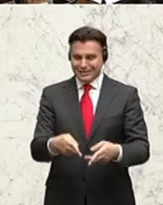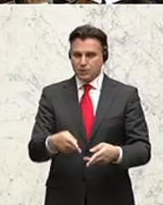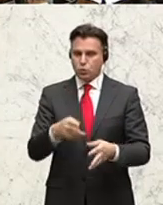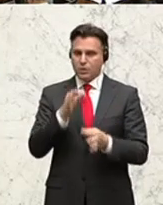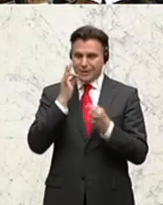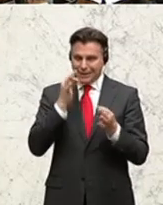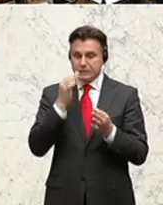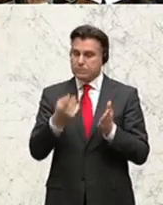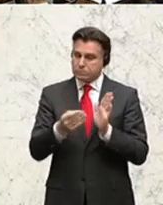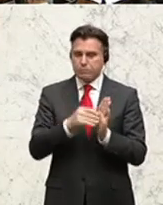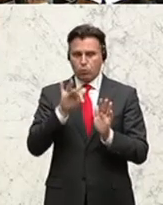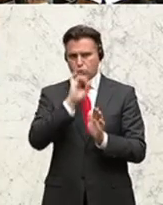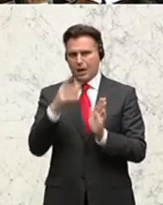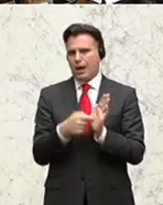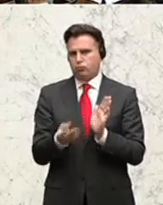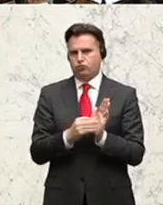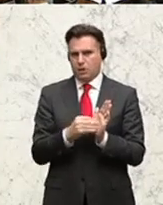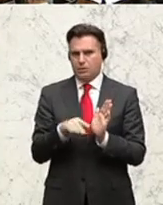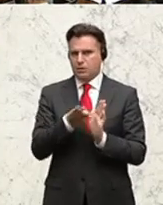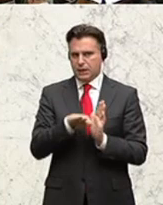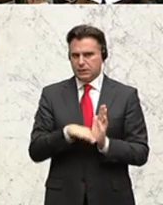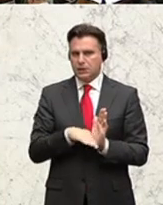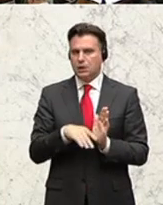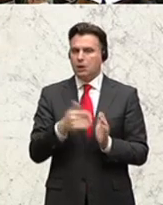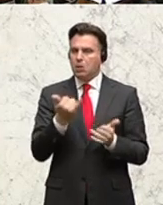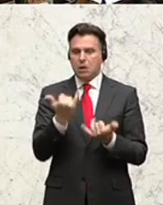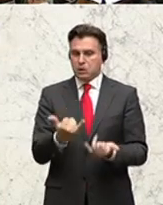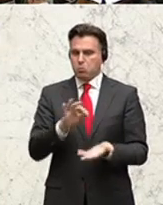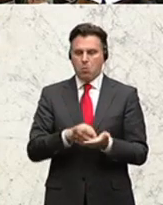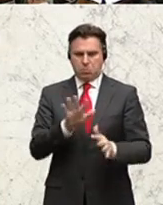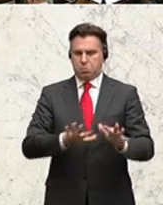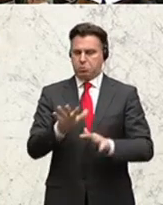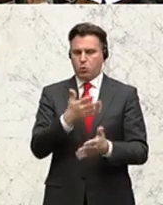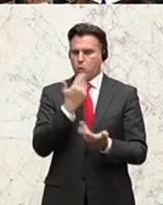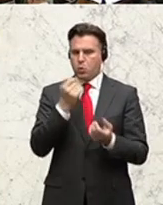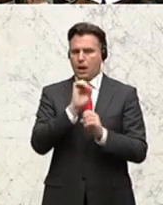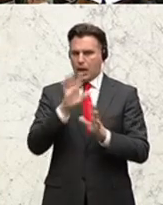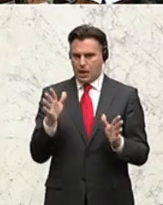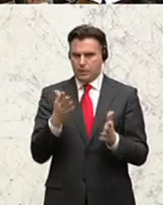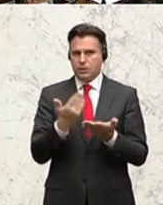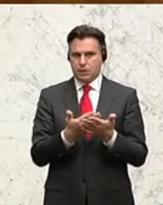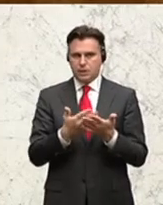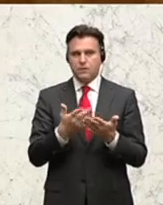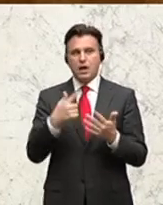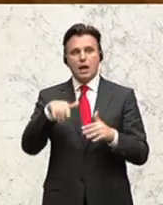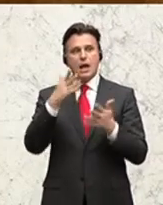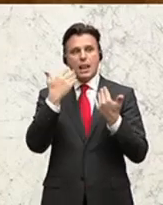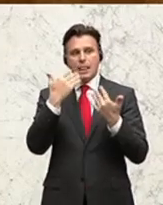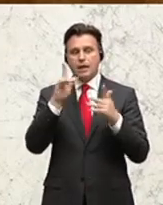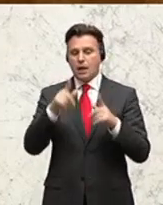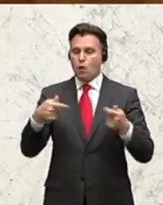Katzen klar zum Ausdruck gebracht wird und nicht weiter rechtlich im Dunkel bleibt. Und in Zusammenarbeit mit den Ländern